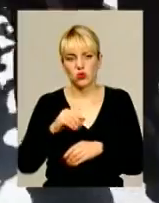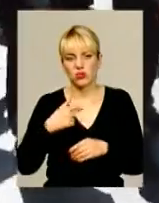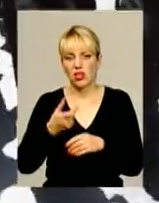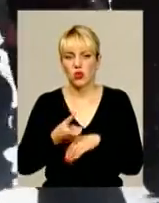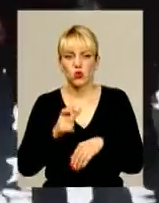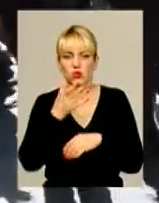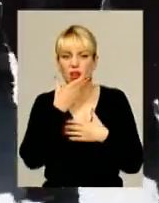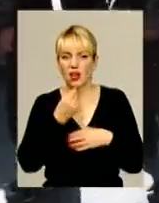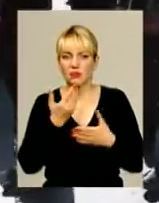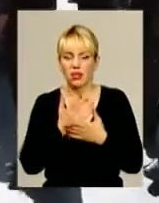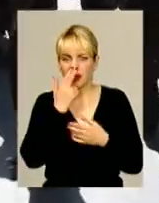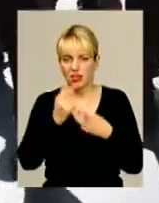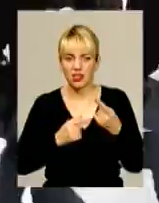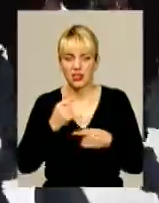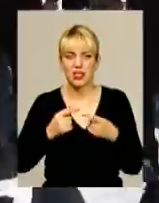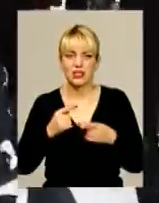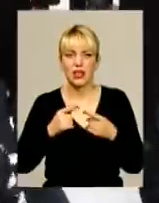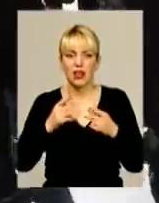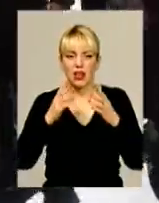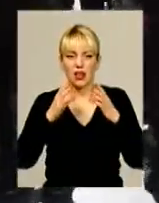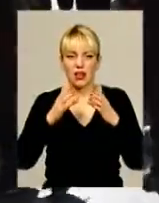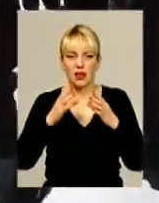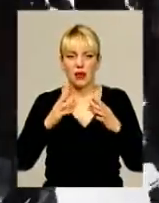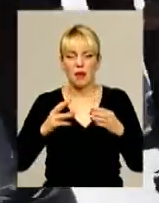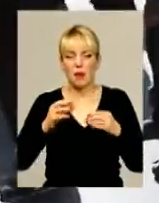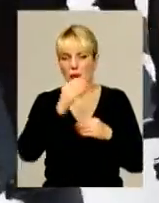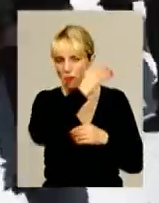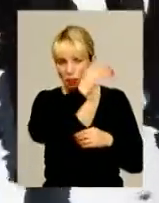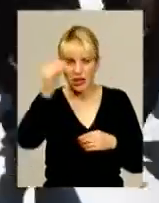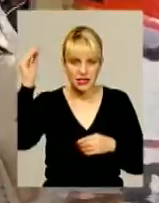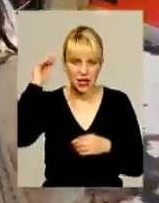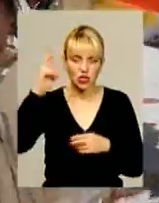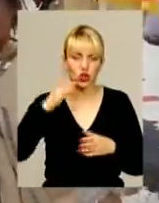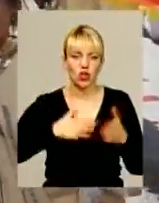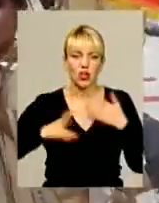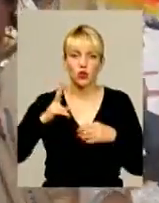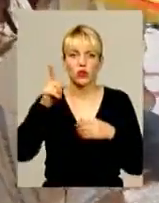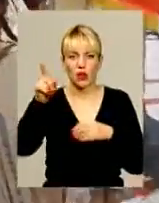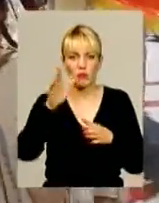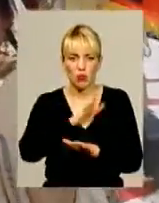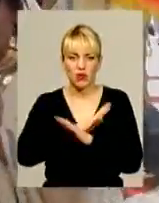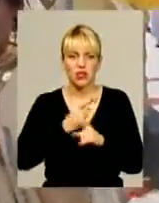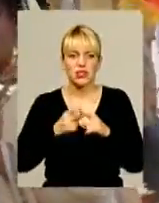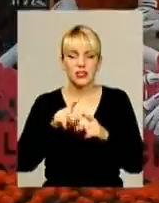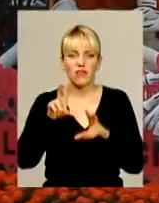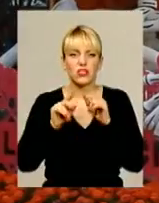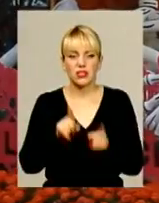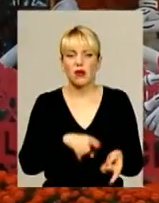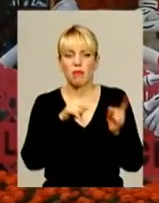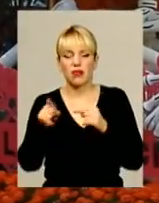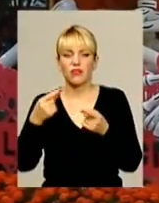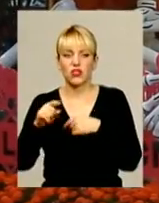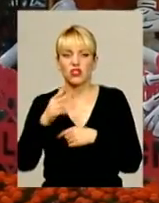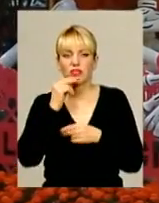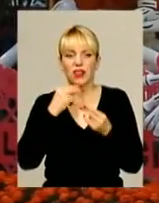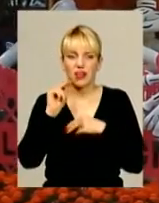є традиція мексиканців, які радуються, коли там хтось помирає, тому що вони вважають, що це перехід в щось краще, в кращий вимір, тому